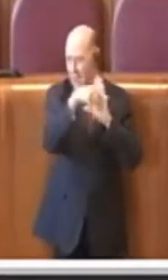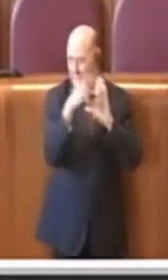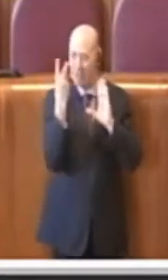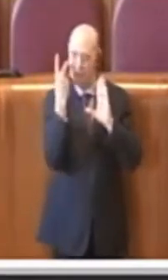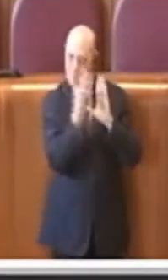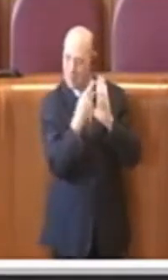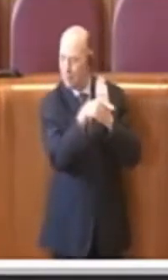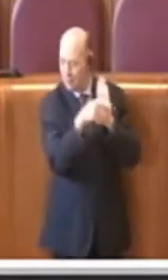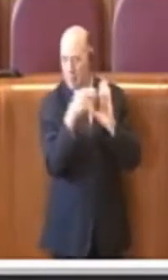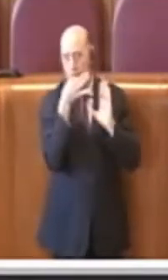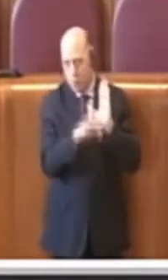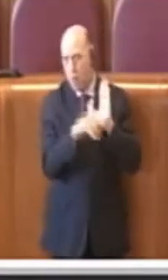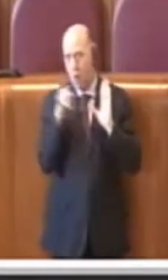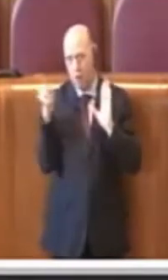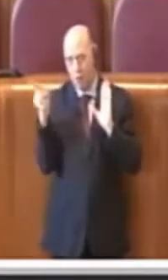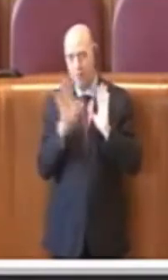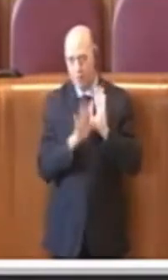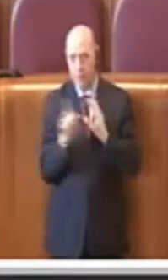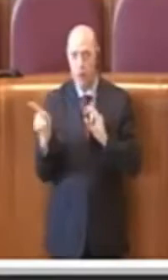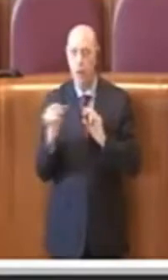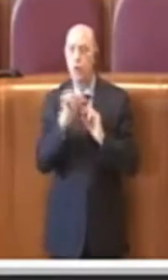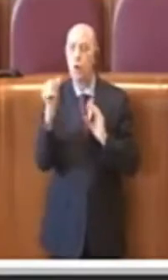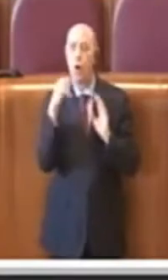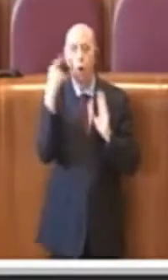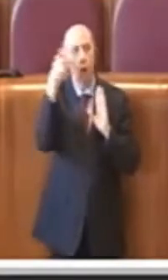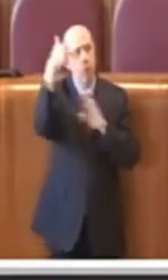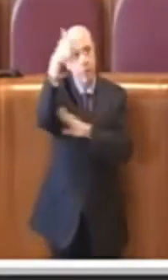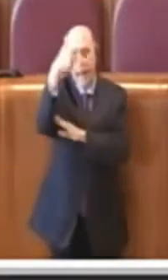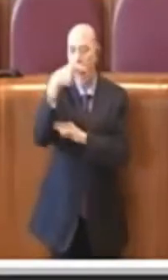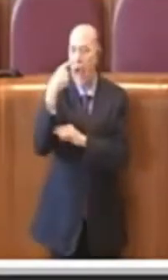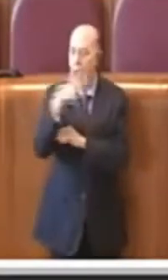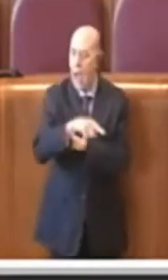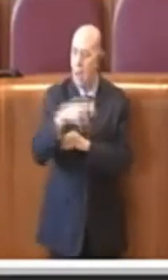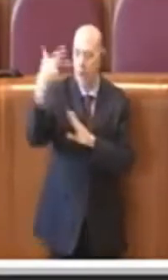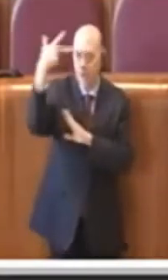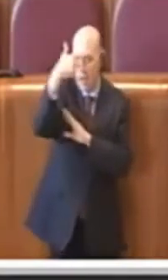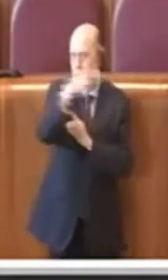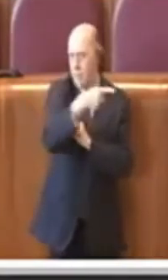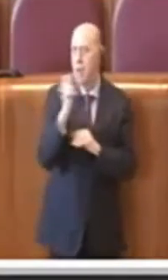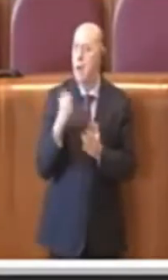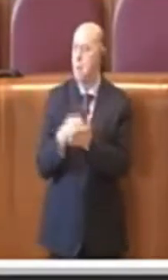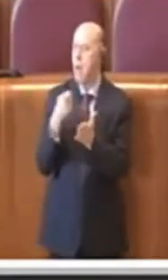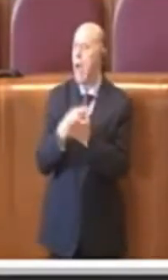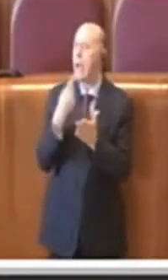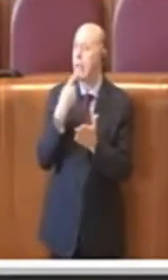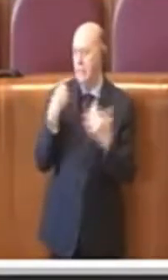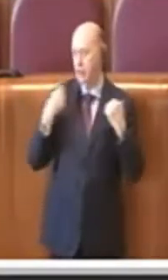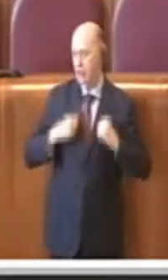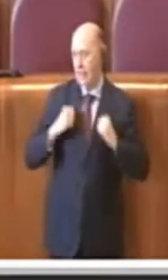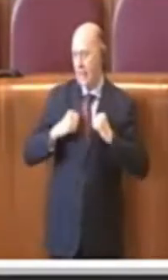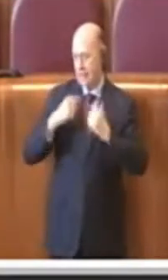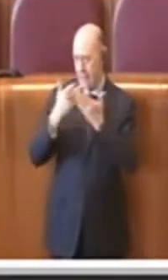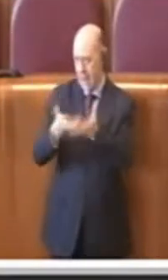immagini di telecamere pagate dalla cittadinanza.